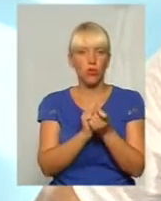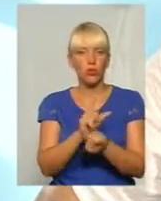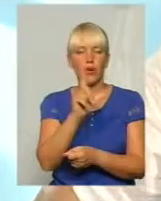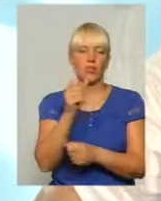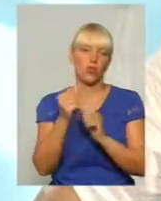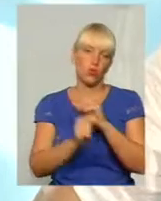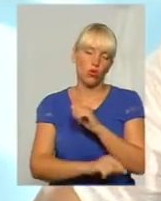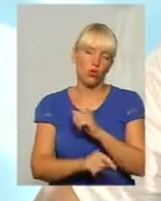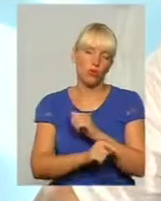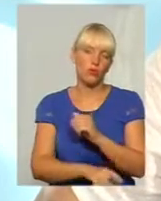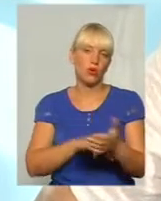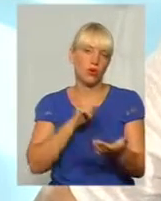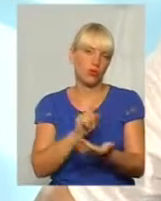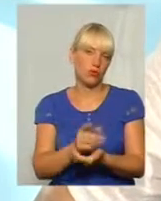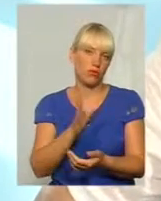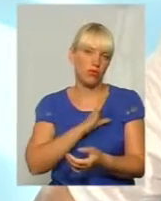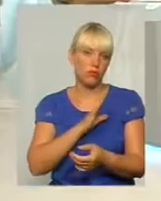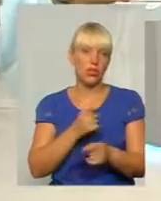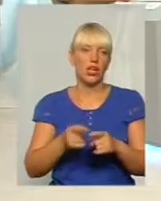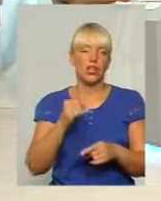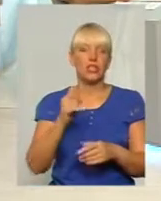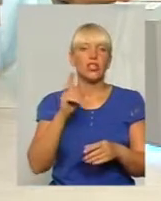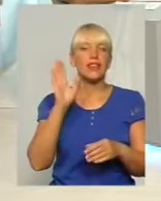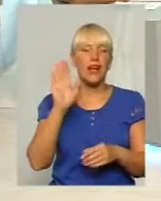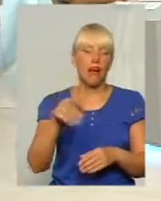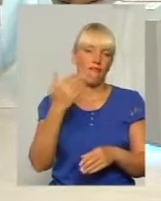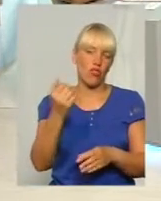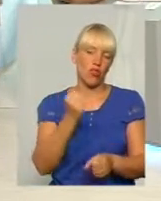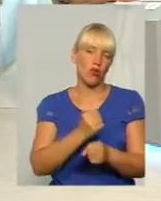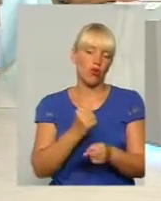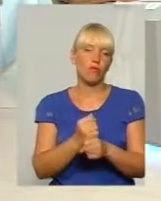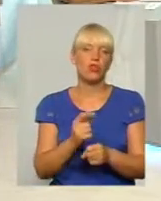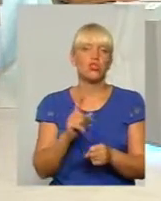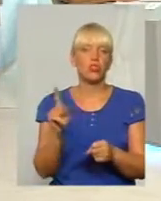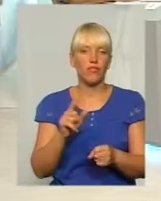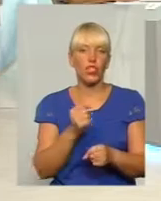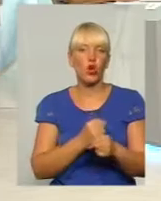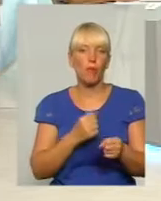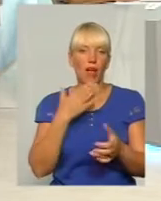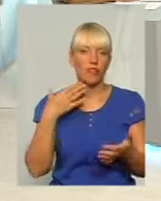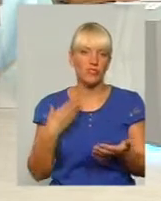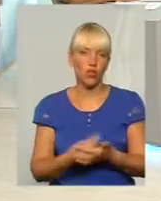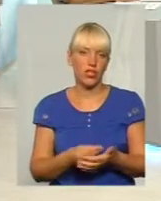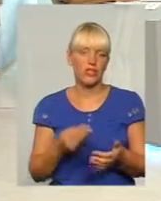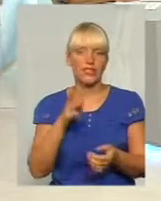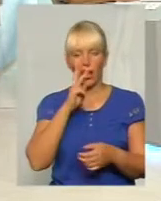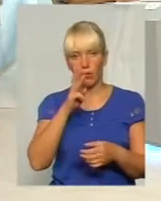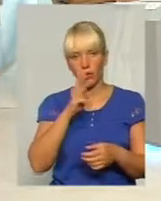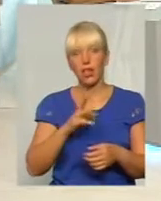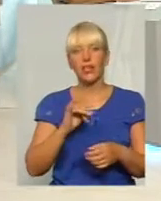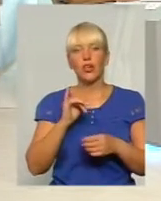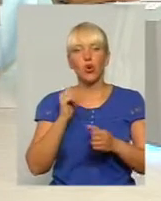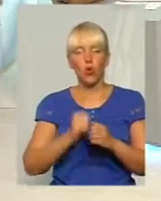Нехай вони роблять те, для чого вони покликані, чому вони заробляють свої зарплати і що входить в кожний їхній